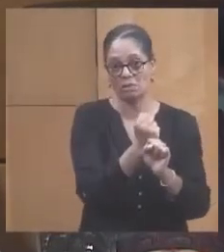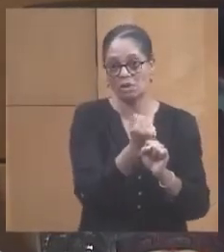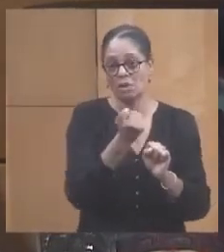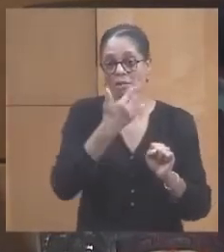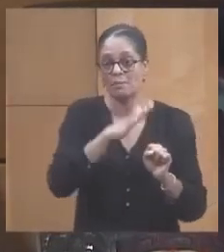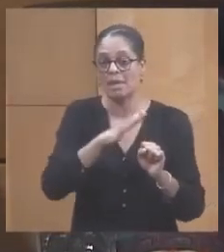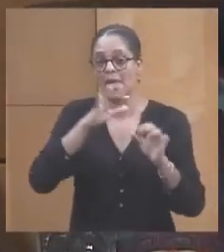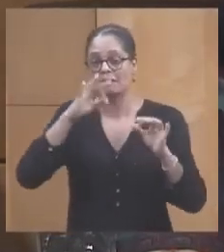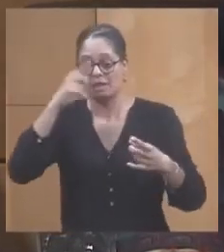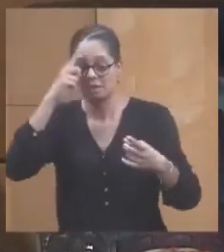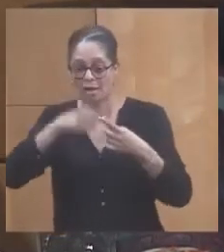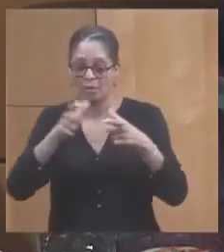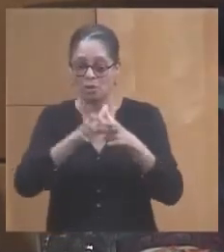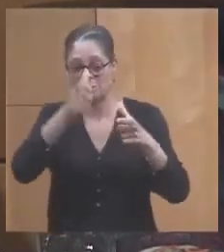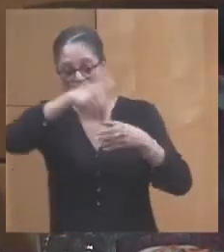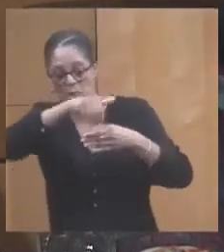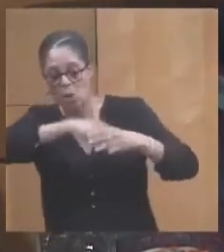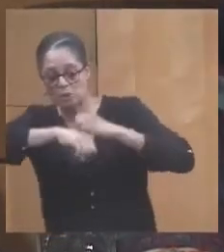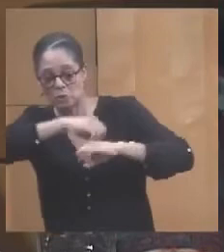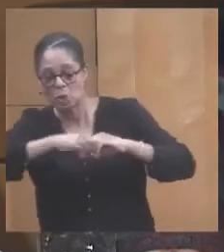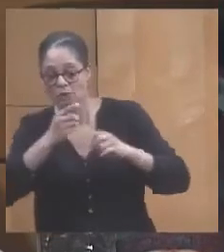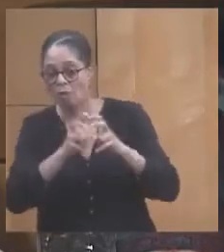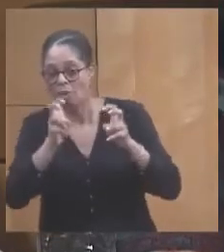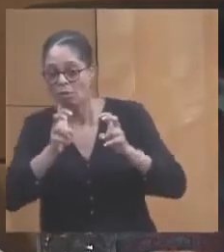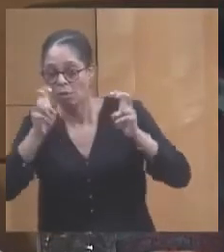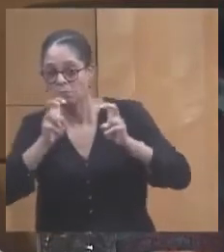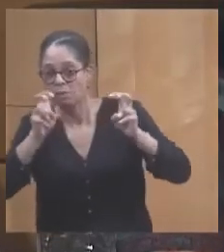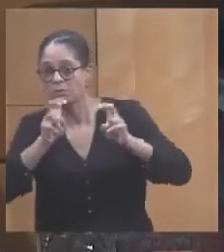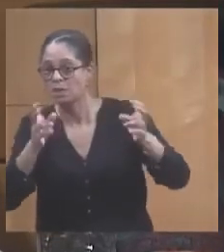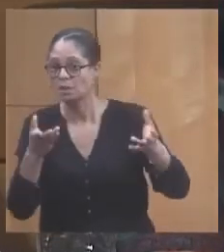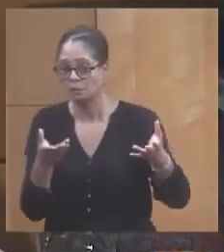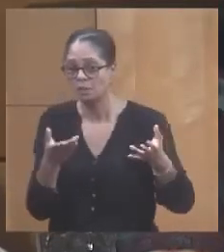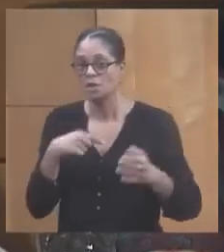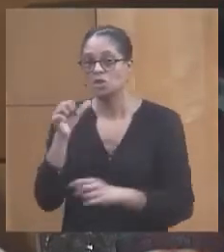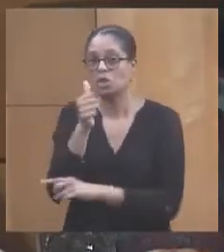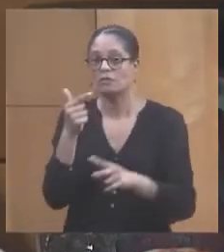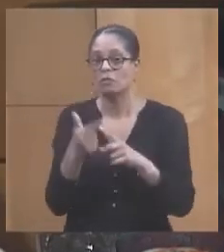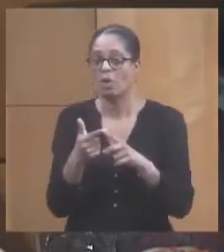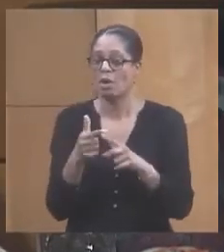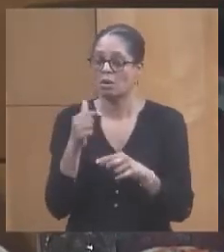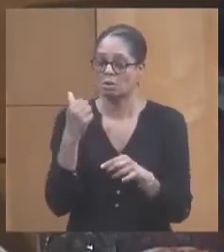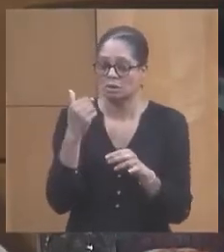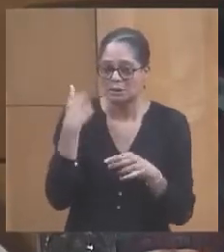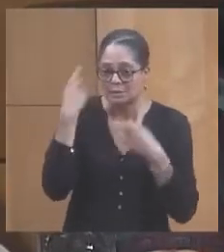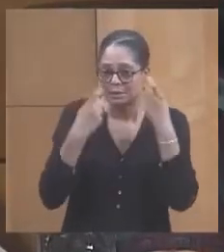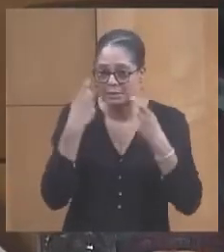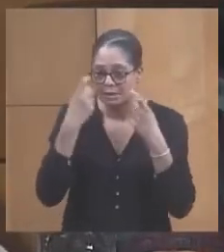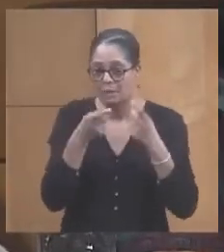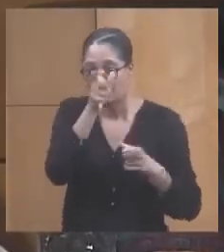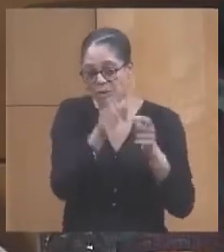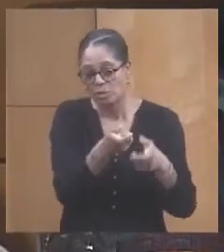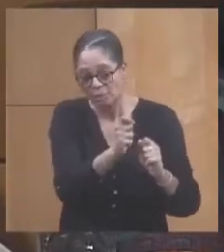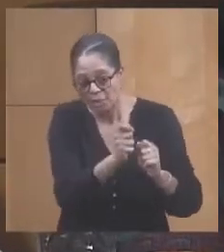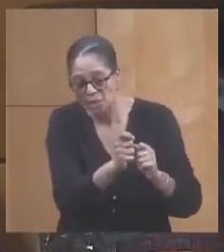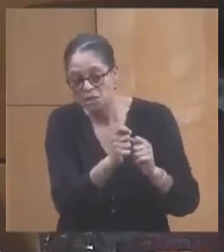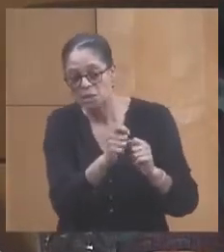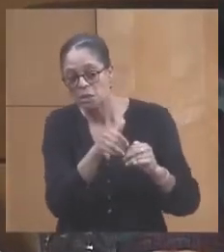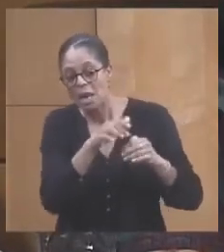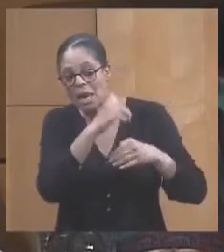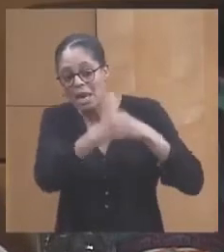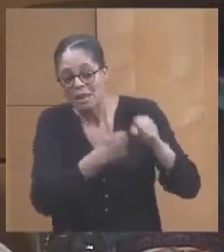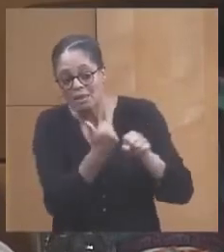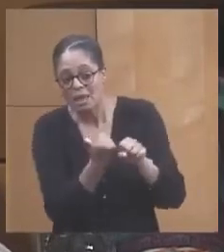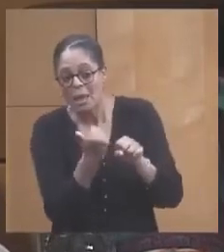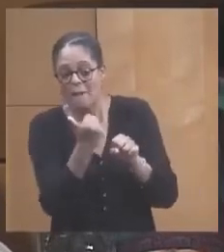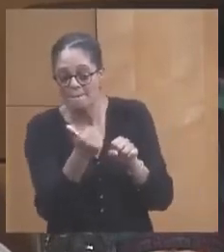'augmenter en termes d'entreprise. Et chaque fois, on se pose la question chaque année de la survie des marins pêcheurs l'année d